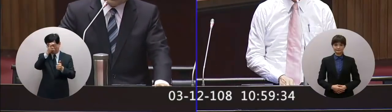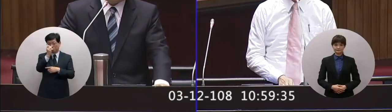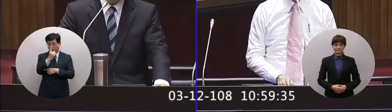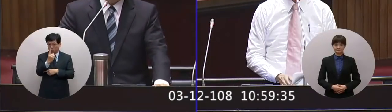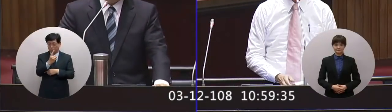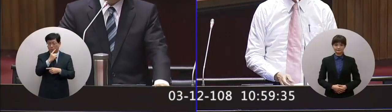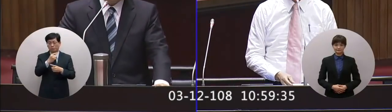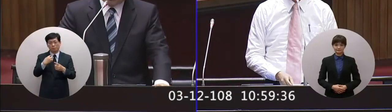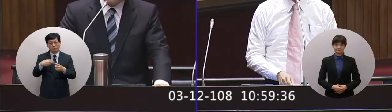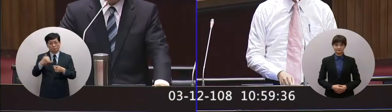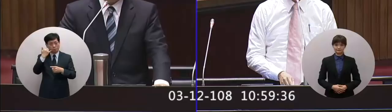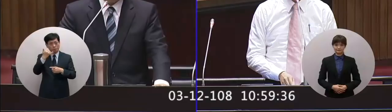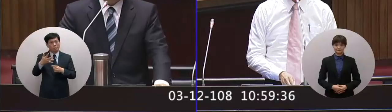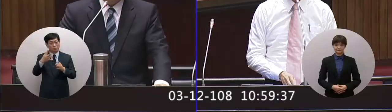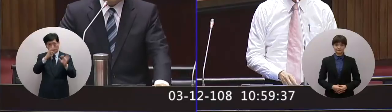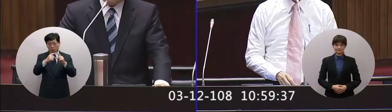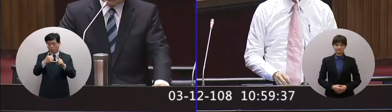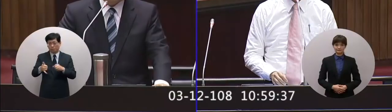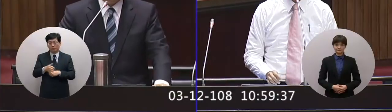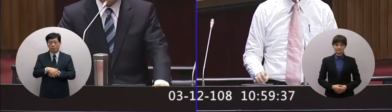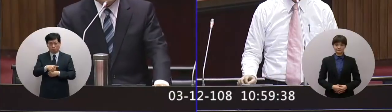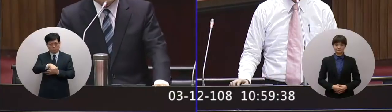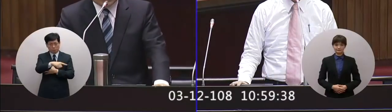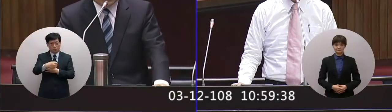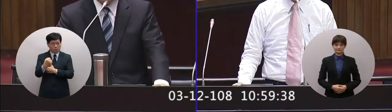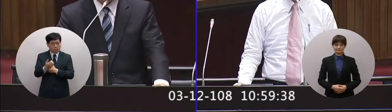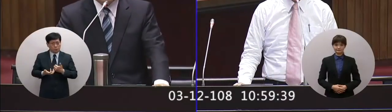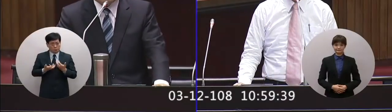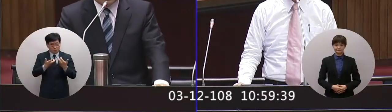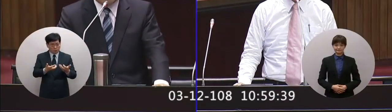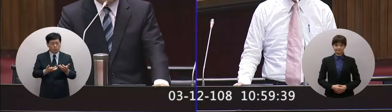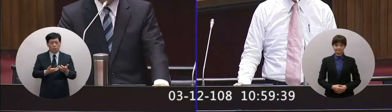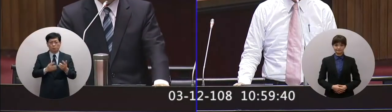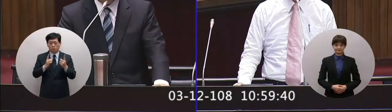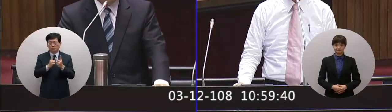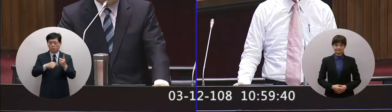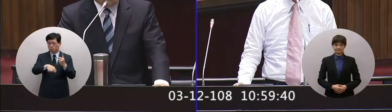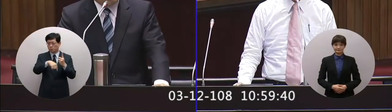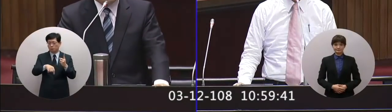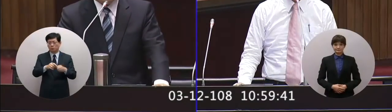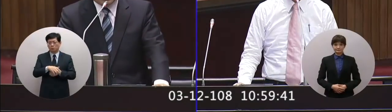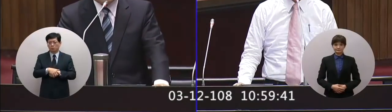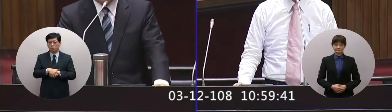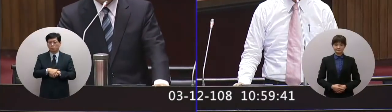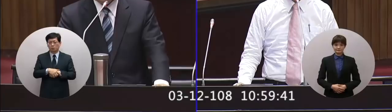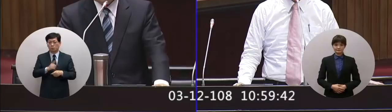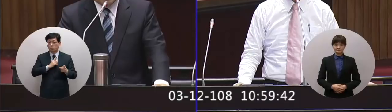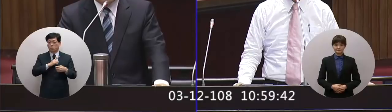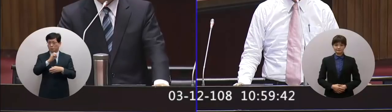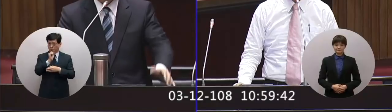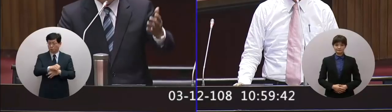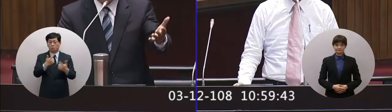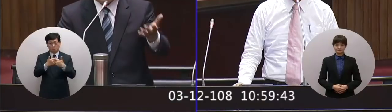防海巡從同仁的努力肯定跟對他們願意